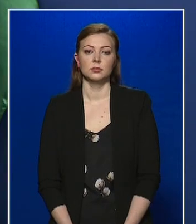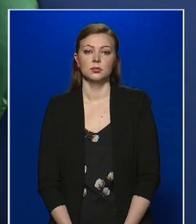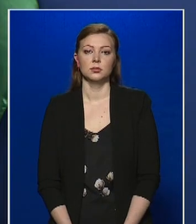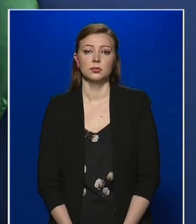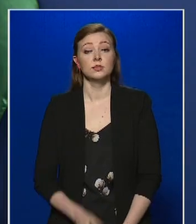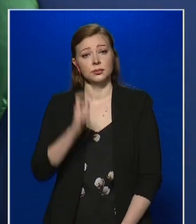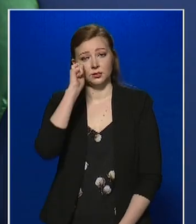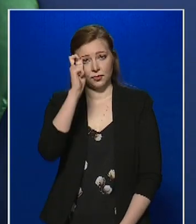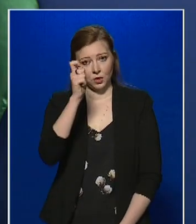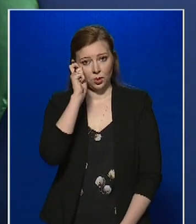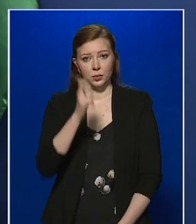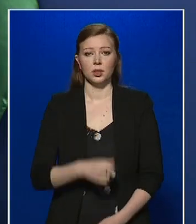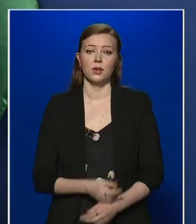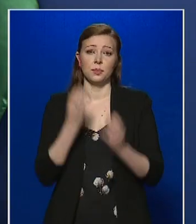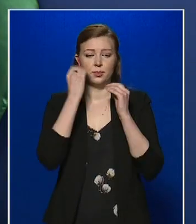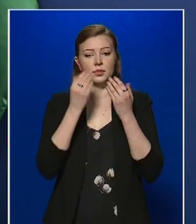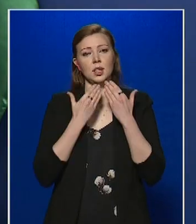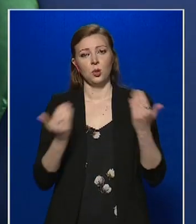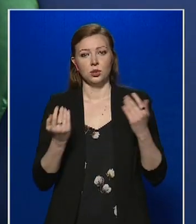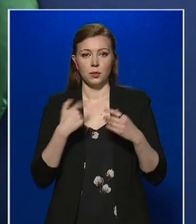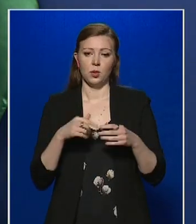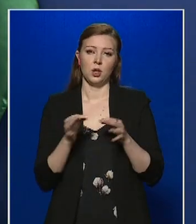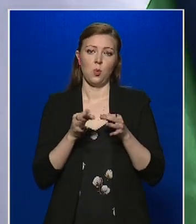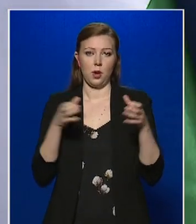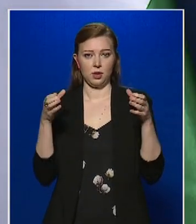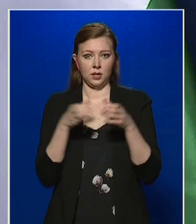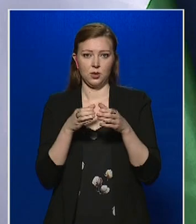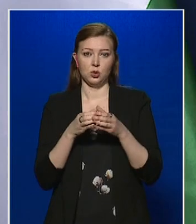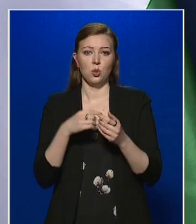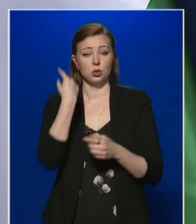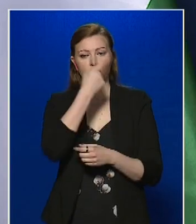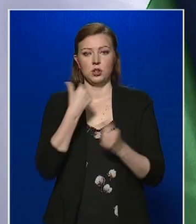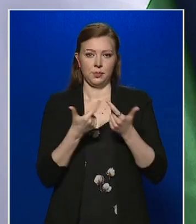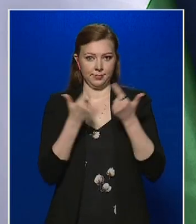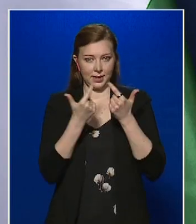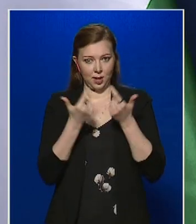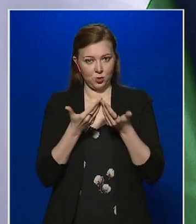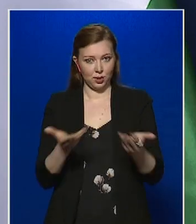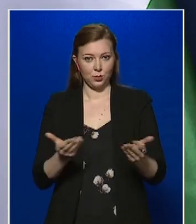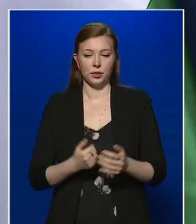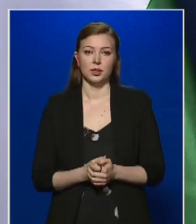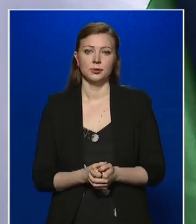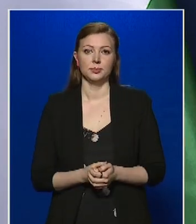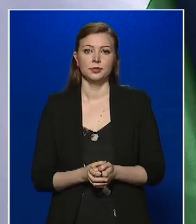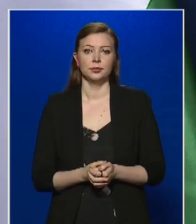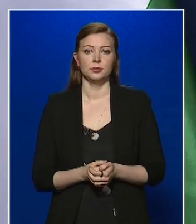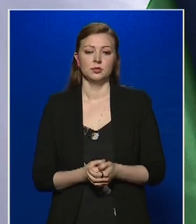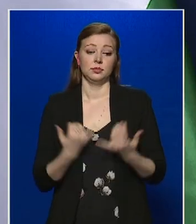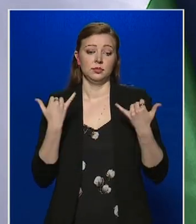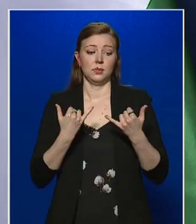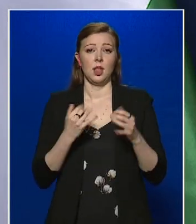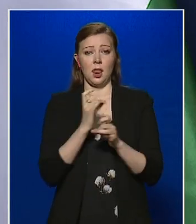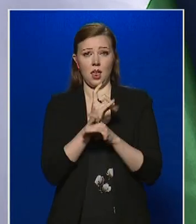Jó napot kívánok! Tisztelettel köszöntöm Önöket az Operatív Törzs vasárnapi tájékoztatóján. Ami az aktuális